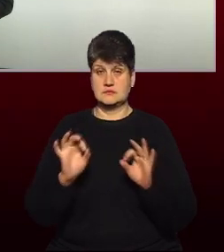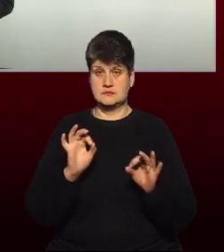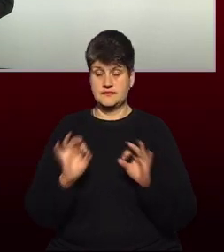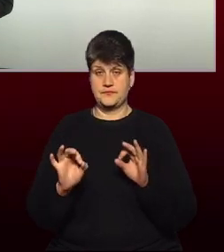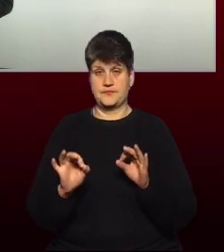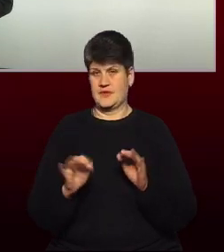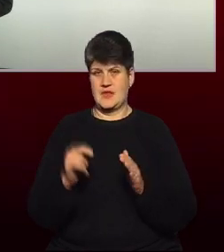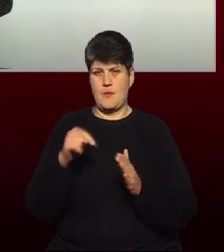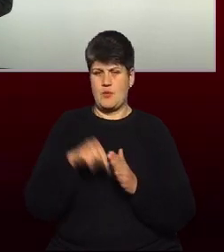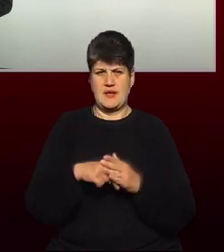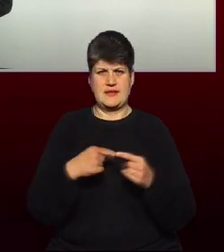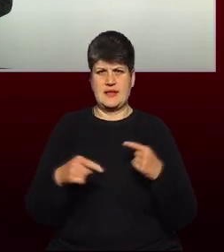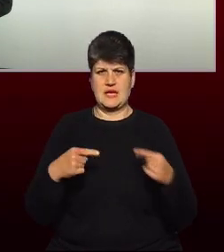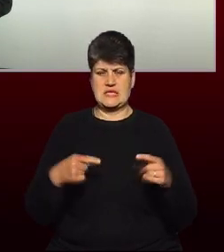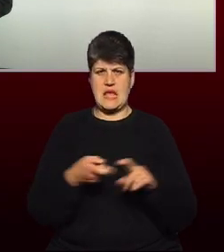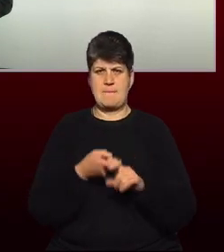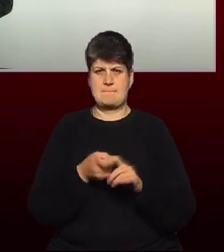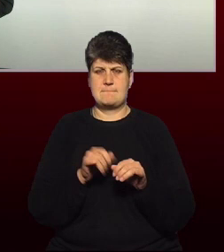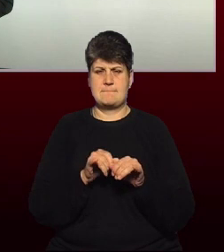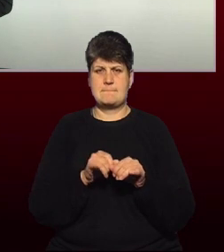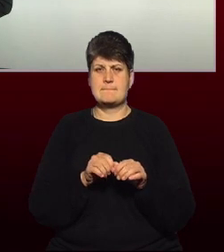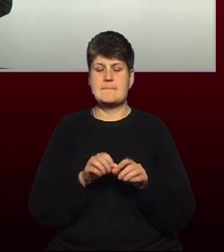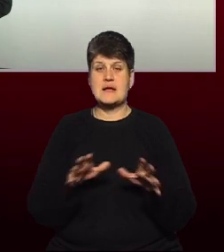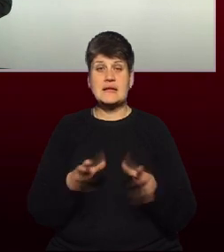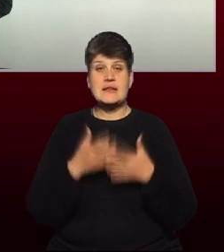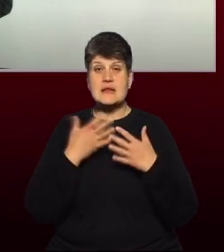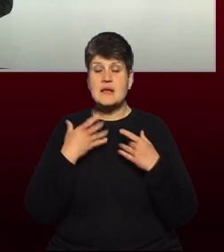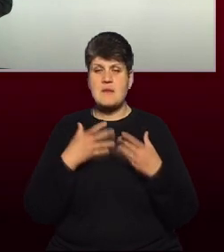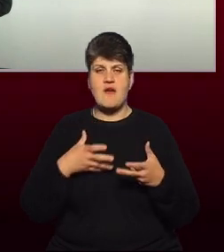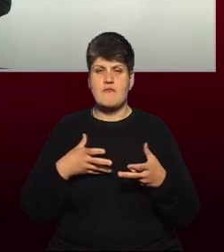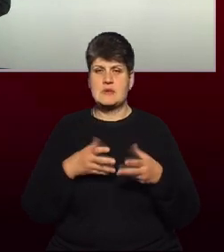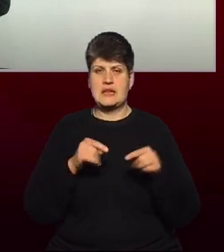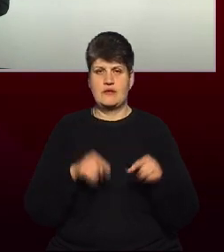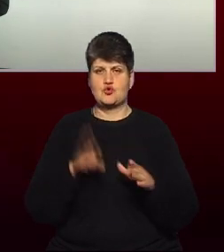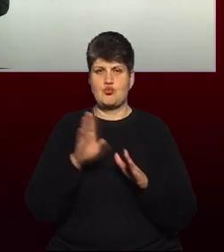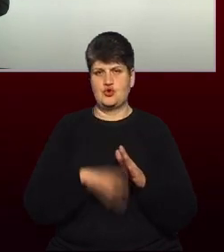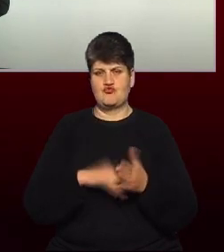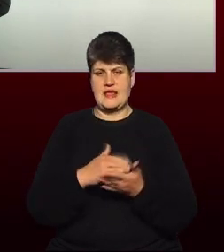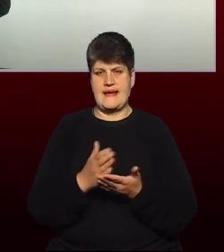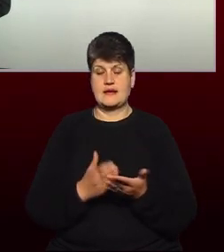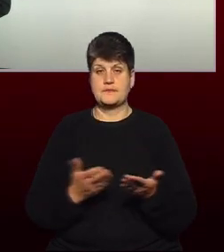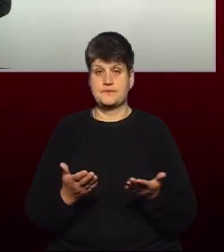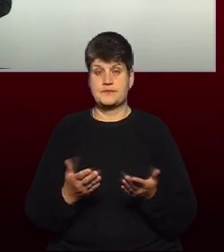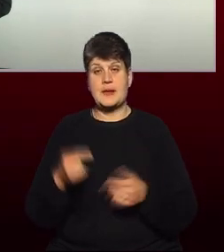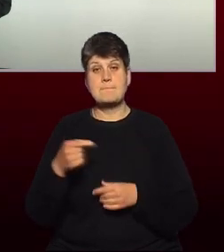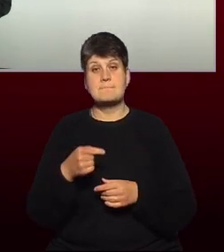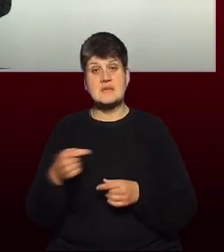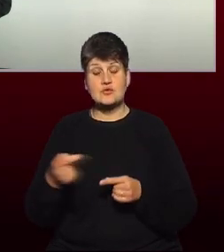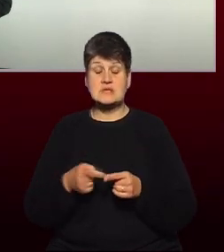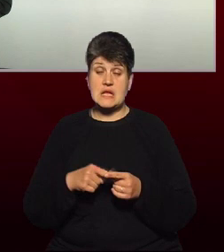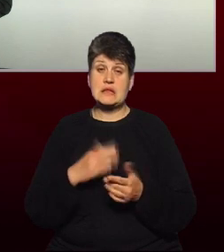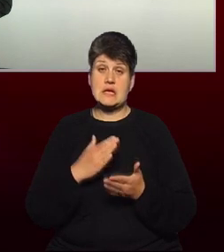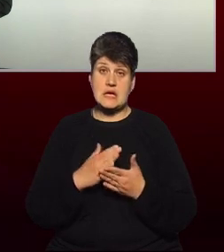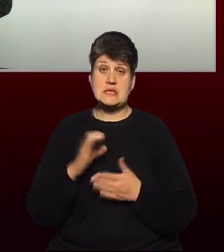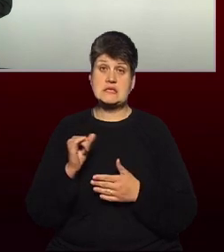фороботворених бактерій, вона не має ніяких зовнішніх чинників впливу, які погіршують її якість. Мінуси – це наявність сірководньої,